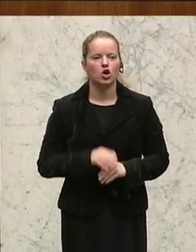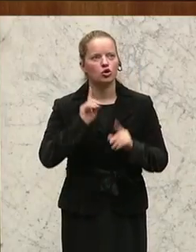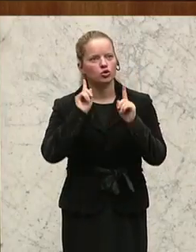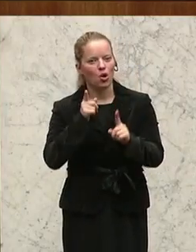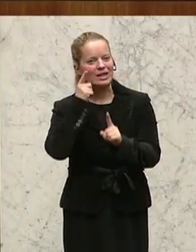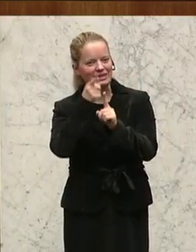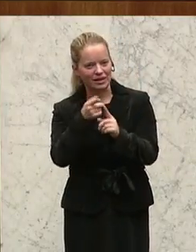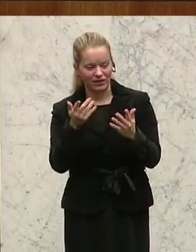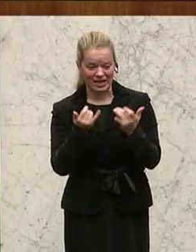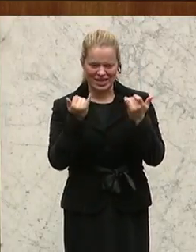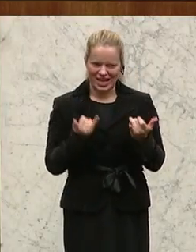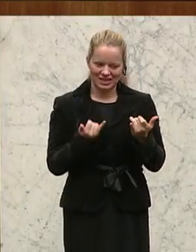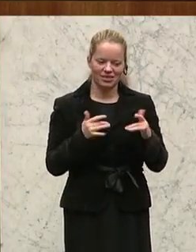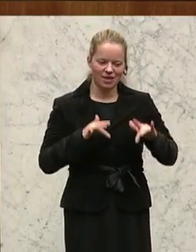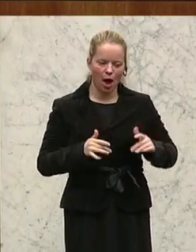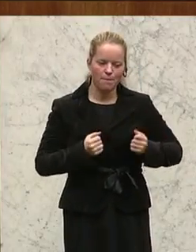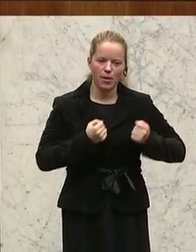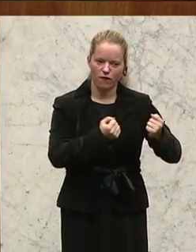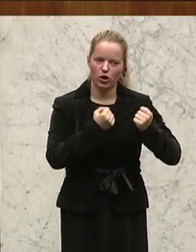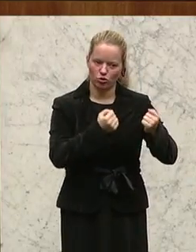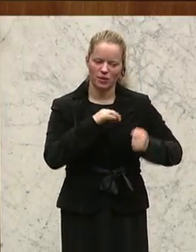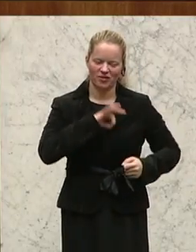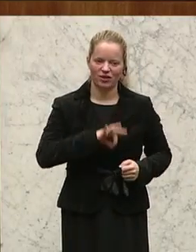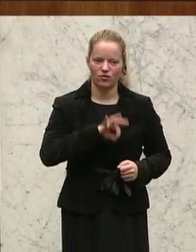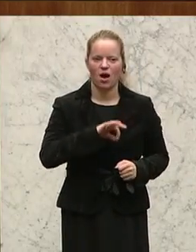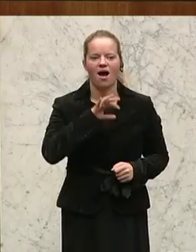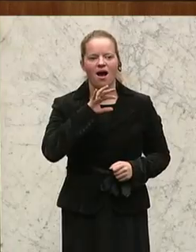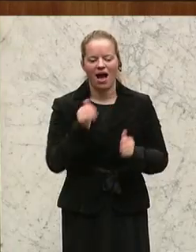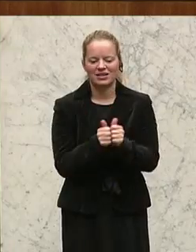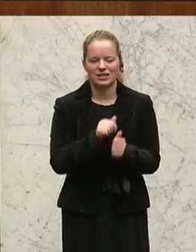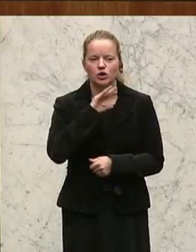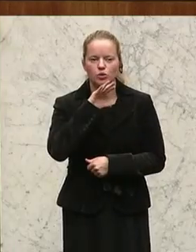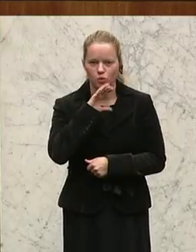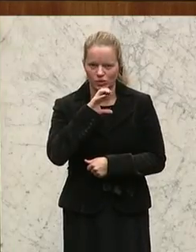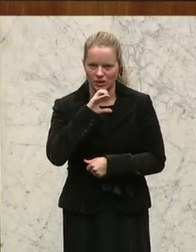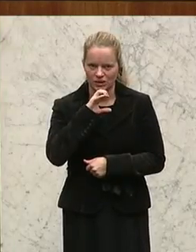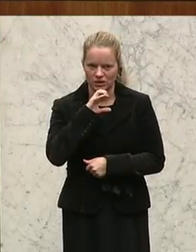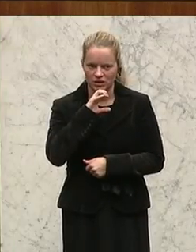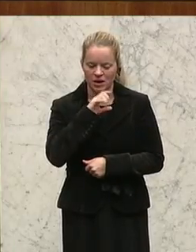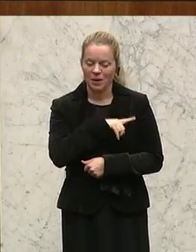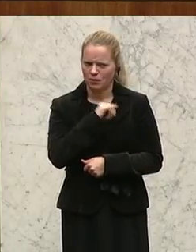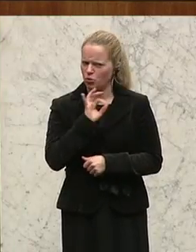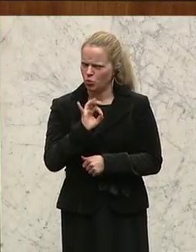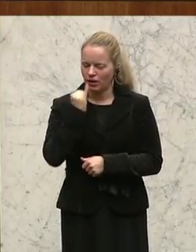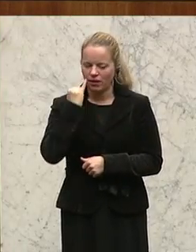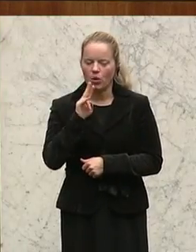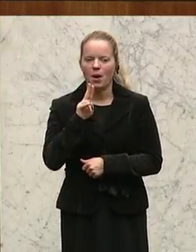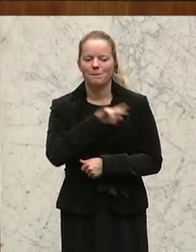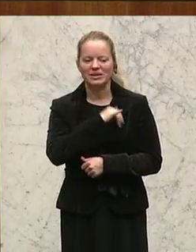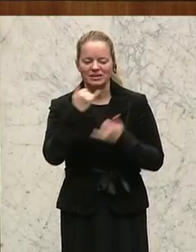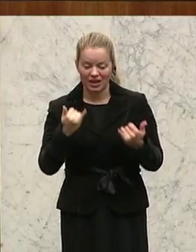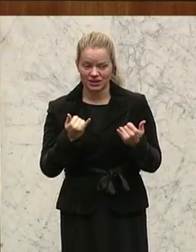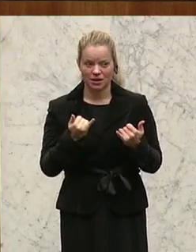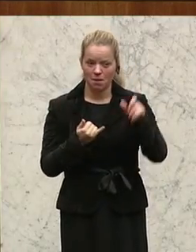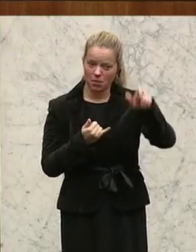jetzt eine Beförderungspflicht für Assistenzhunde gibt. Das ist ein richtiger Ansatz. Bisher wurden Menschen, die einen solchen